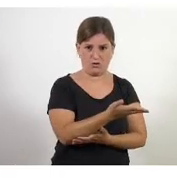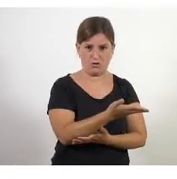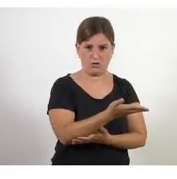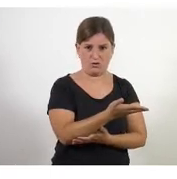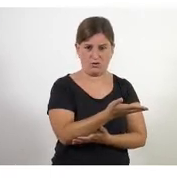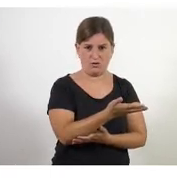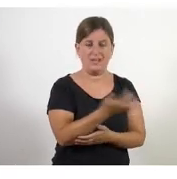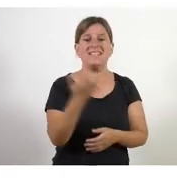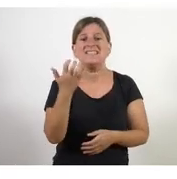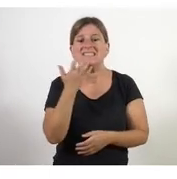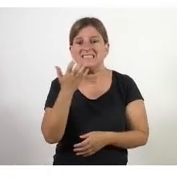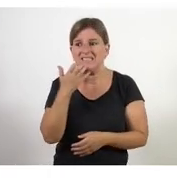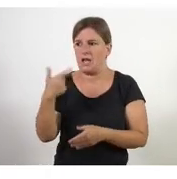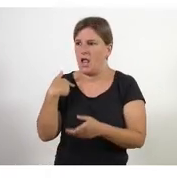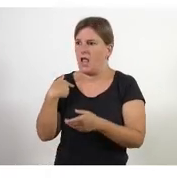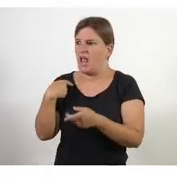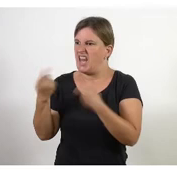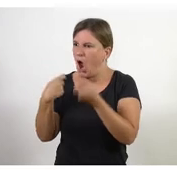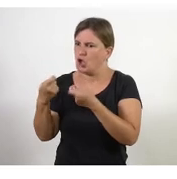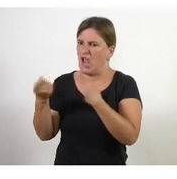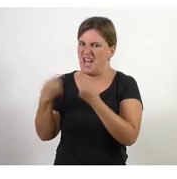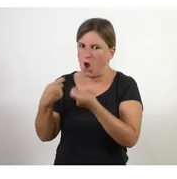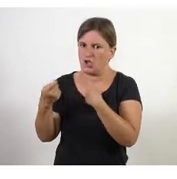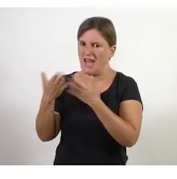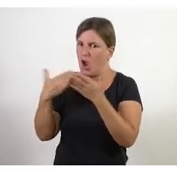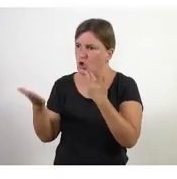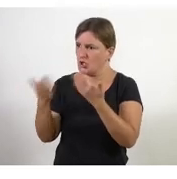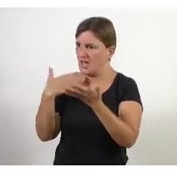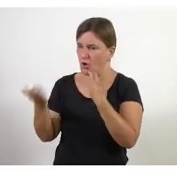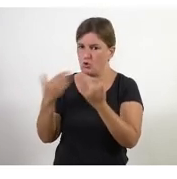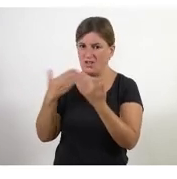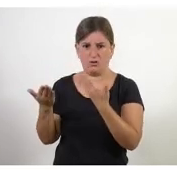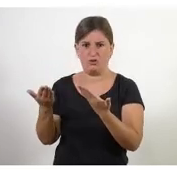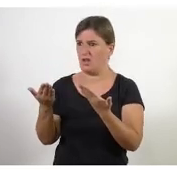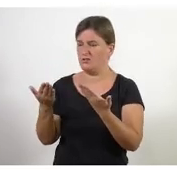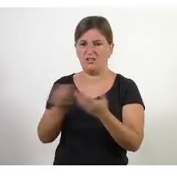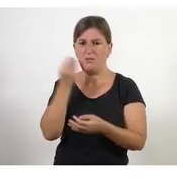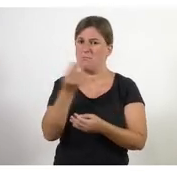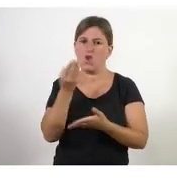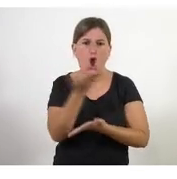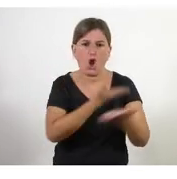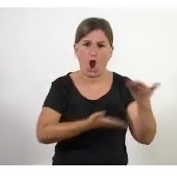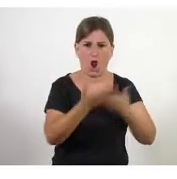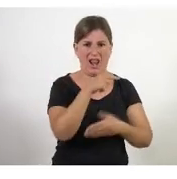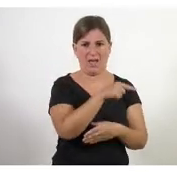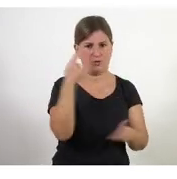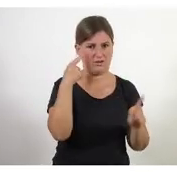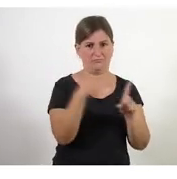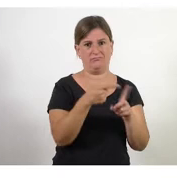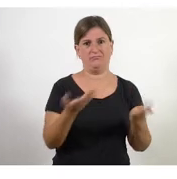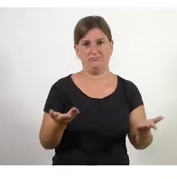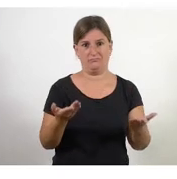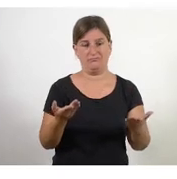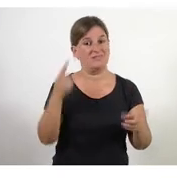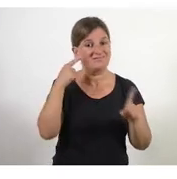enganxat a negociar amb la gent en una època on la col·laboració ha de ser més important que mai tampoc estarà sent agil